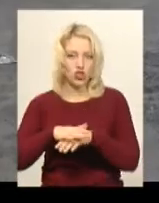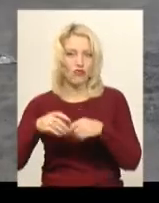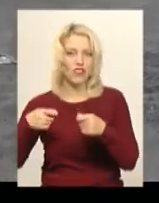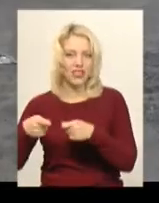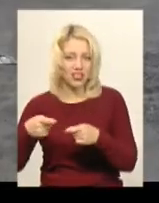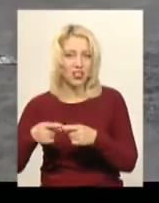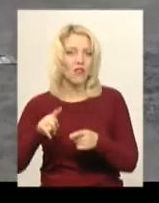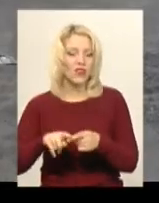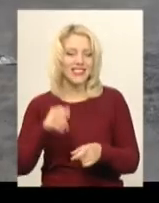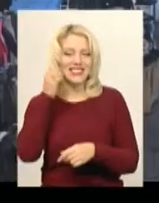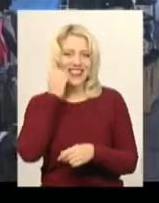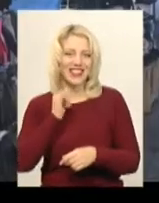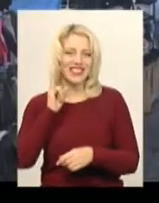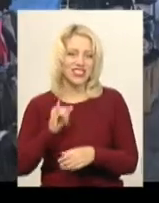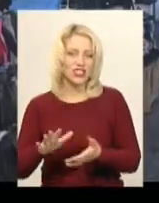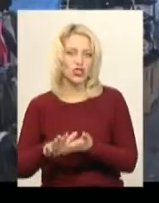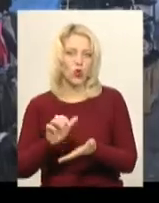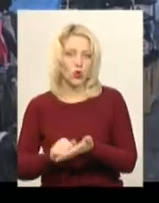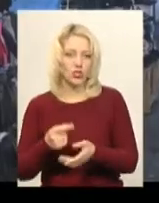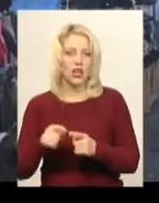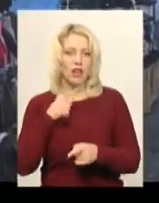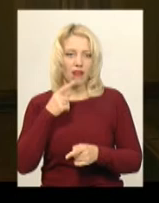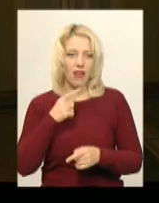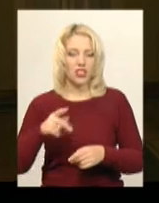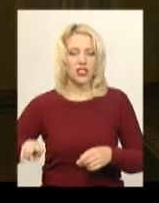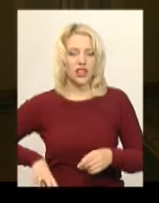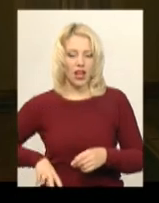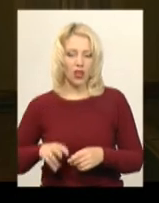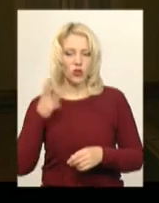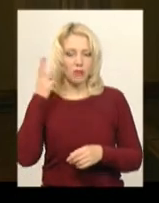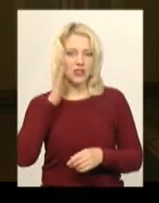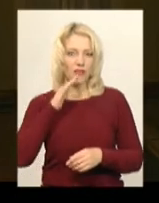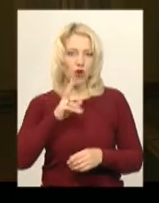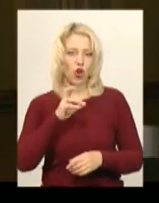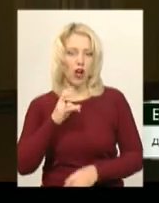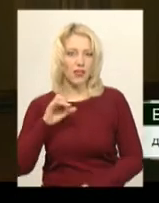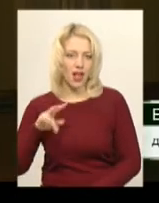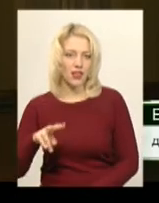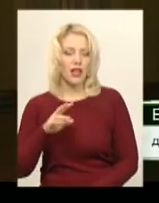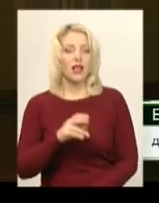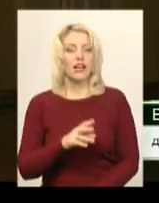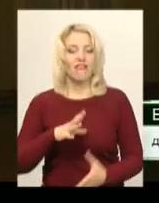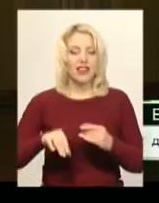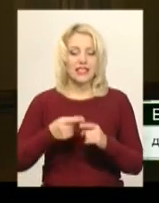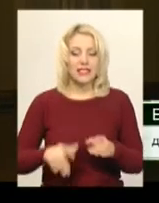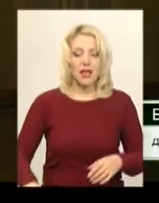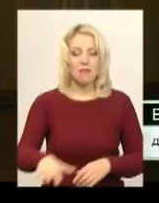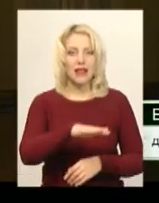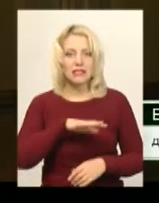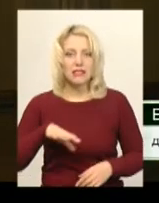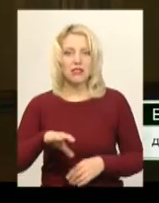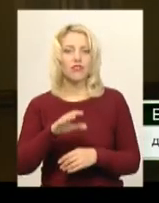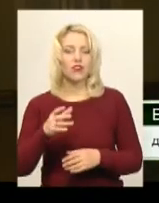зношений, каже директор міського комунального підприємства «Хмельницький водоканал» Віталій Кавун. Весь цей масив в свій час